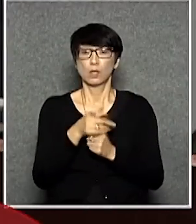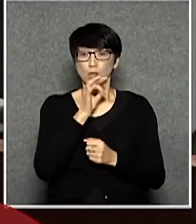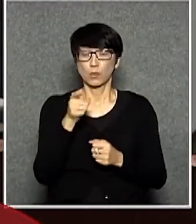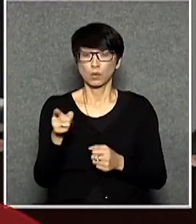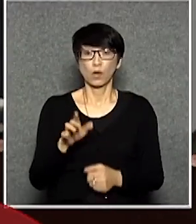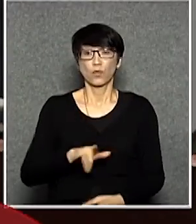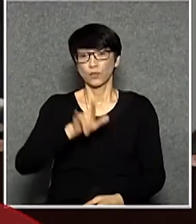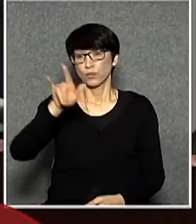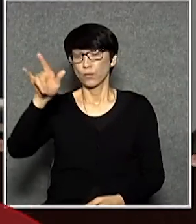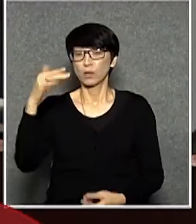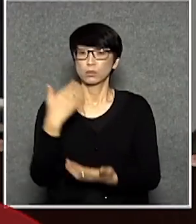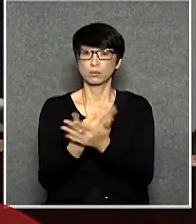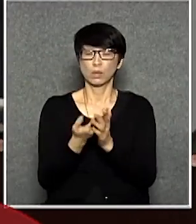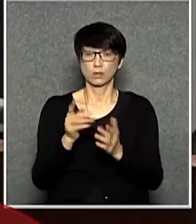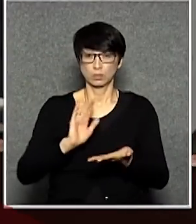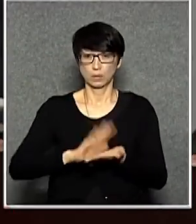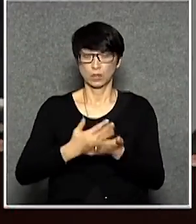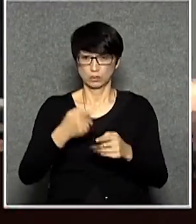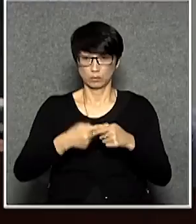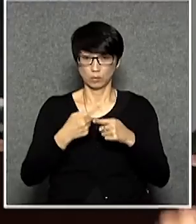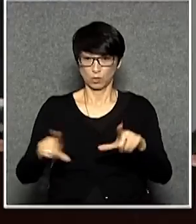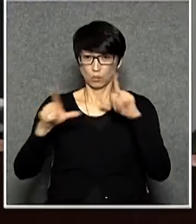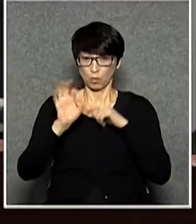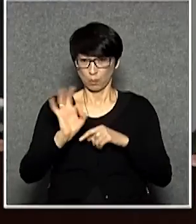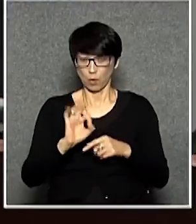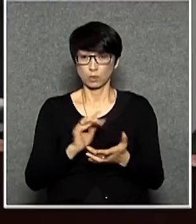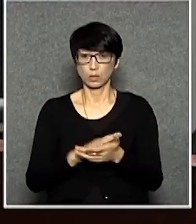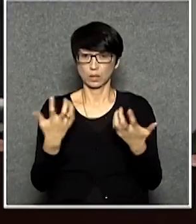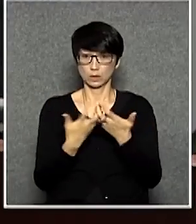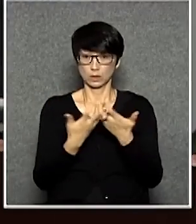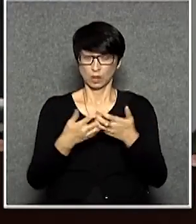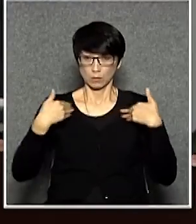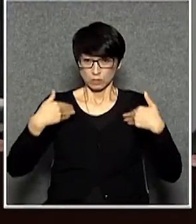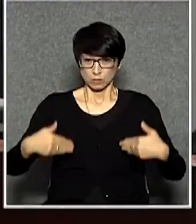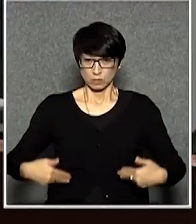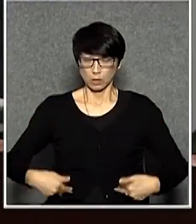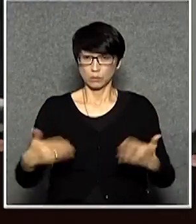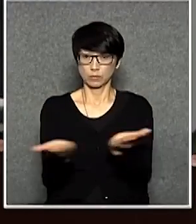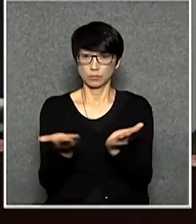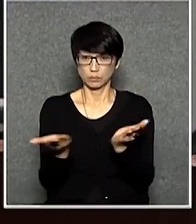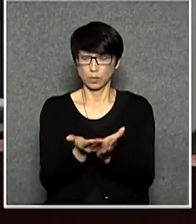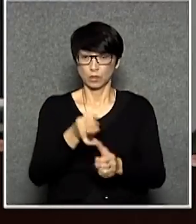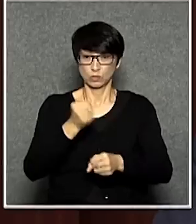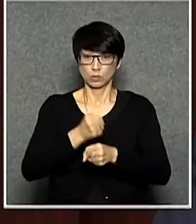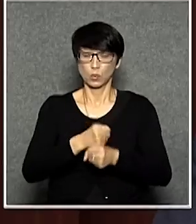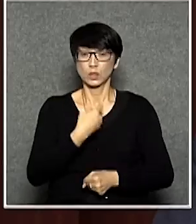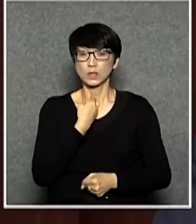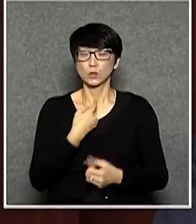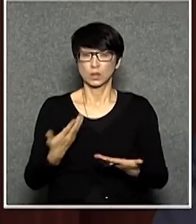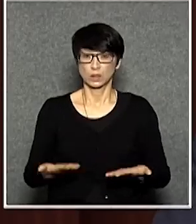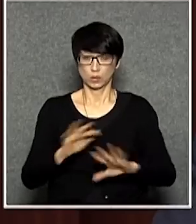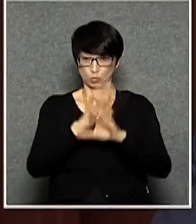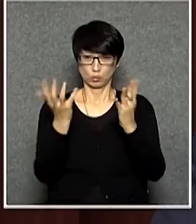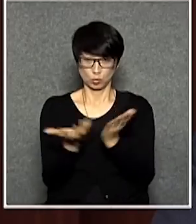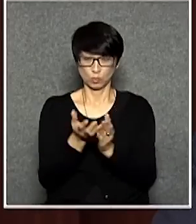浮那實際上就沒有答到我只是說你最少將那個核實身份那部份是做了它那我現在不是說到所有的東西都